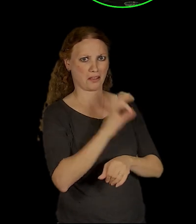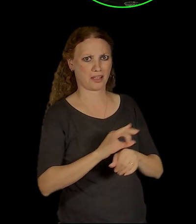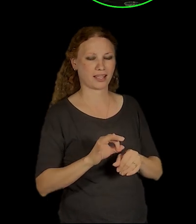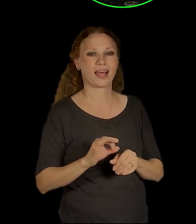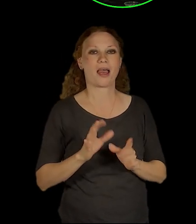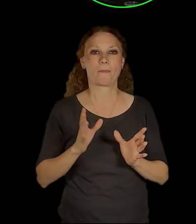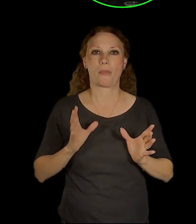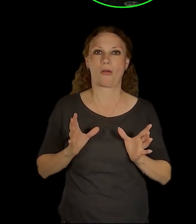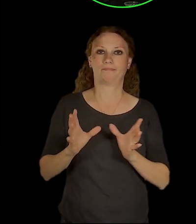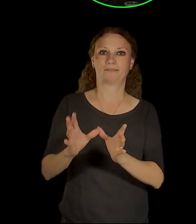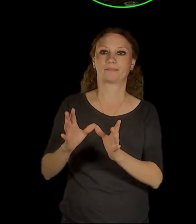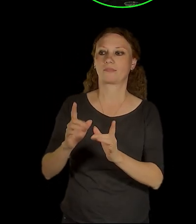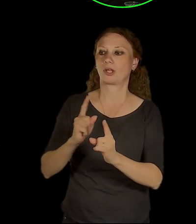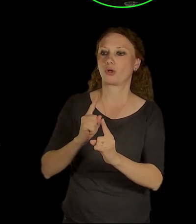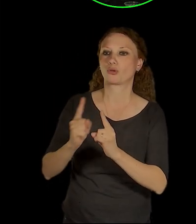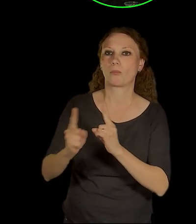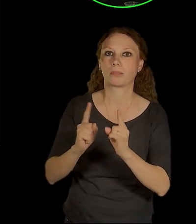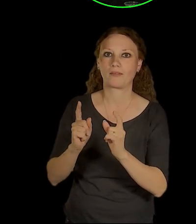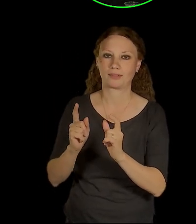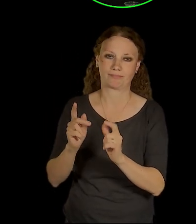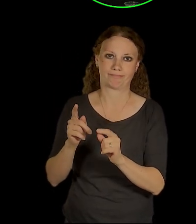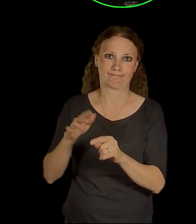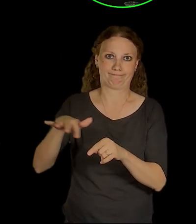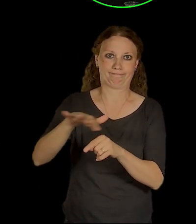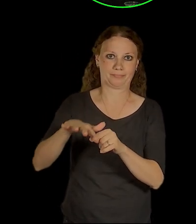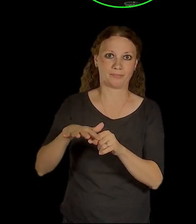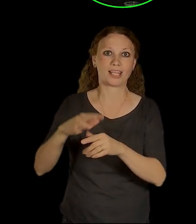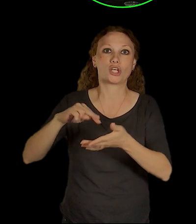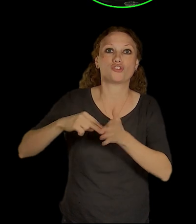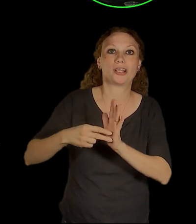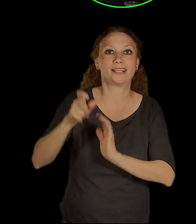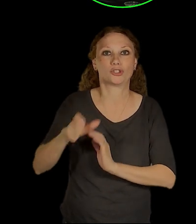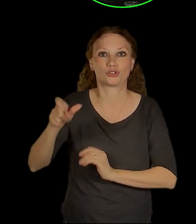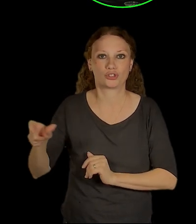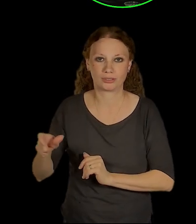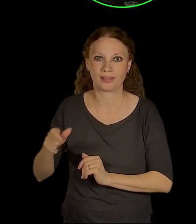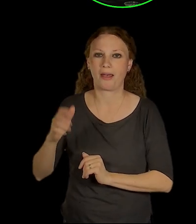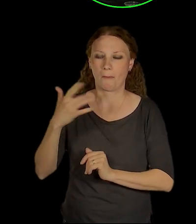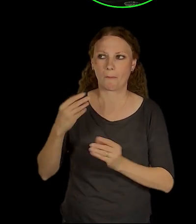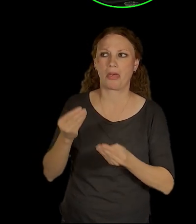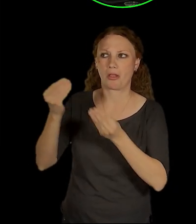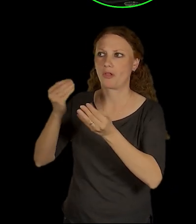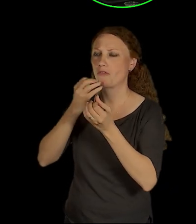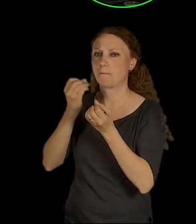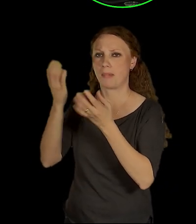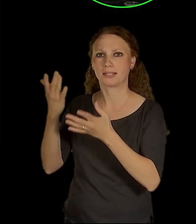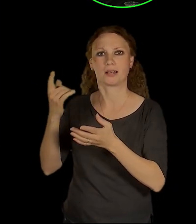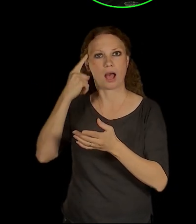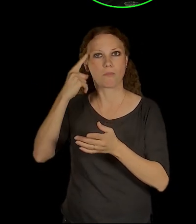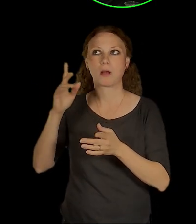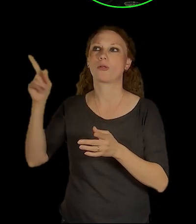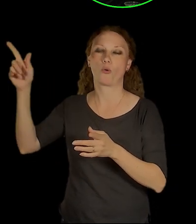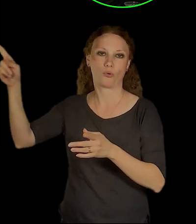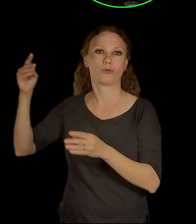nechali předmít dopraváky. A jakmile to bylo od inženýrů ještě dopravních, tak to bylo naprosto akceptovatelné bez jakýchkoliv výrad.